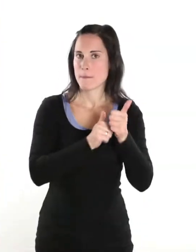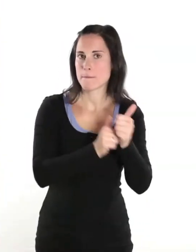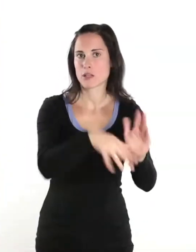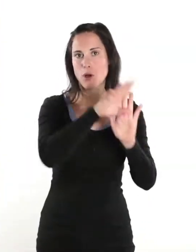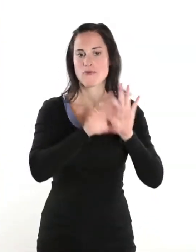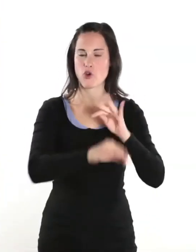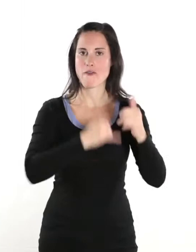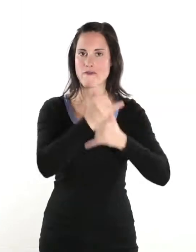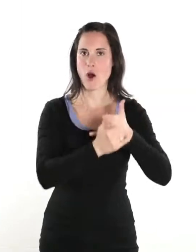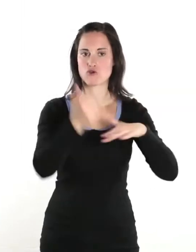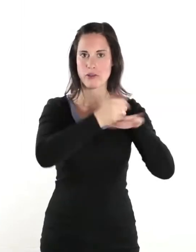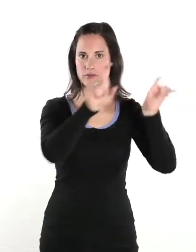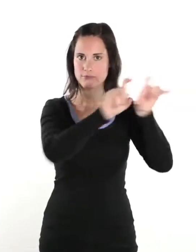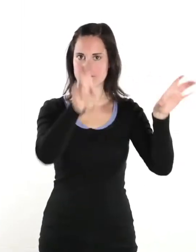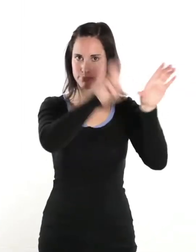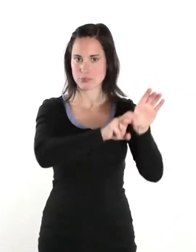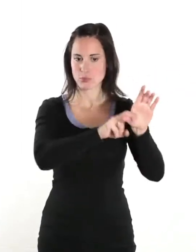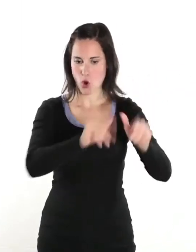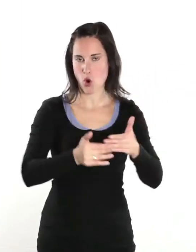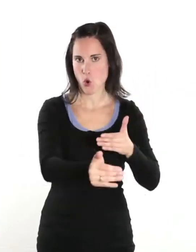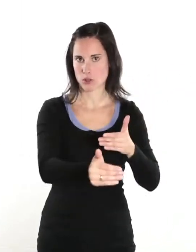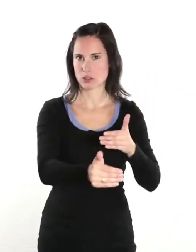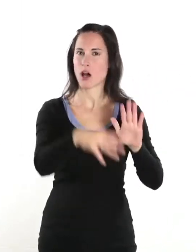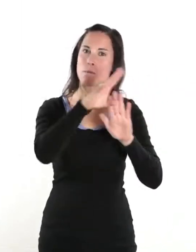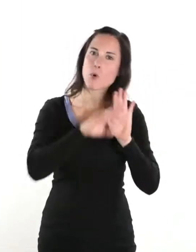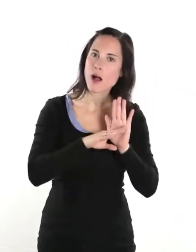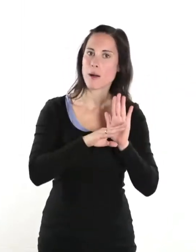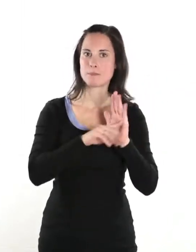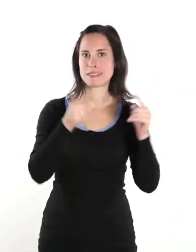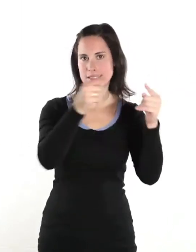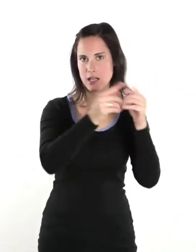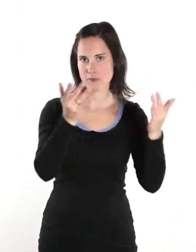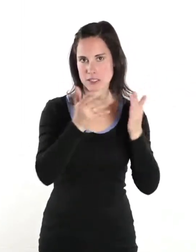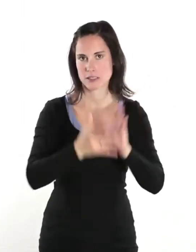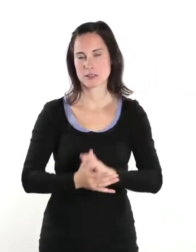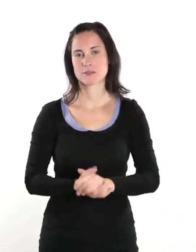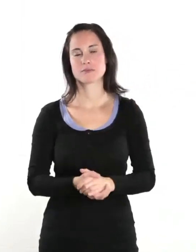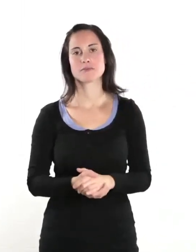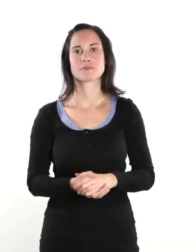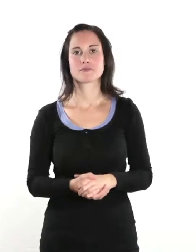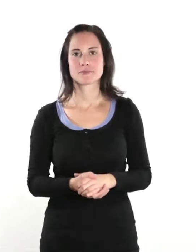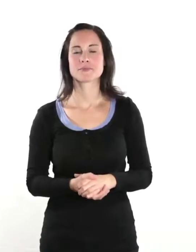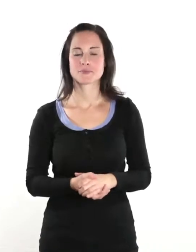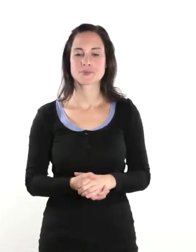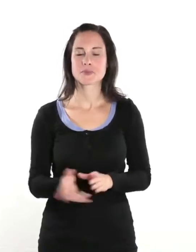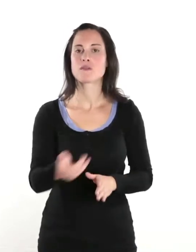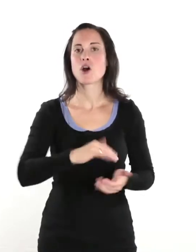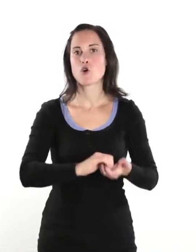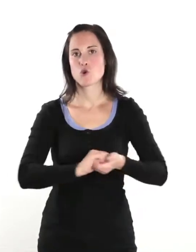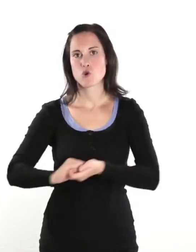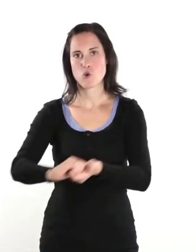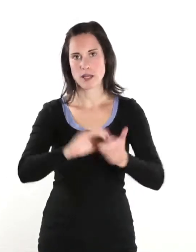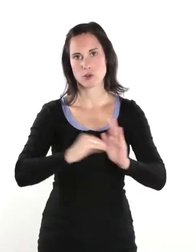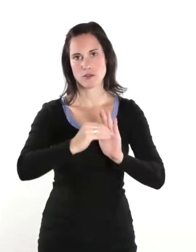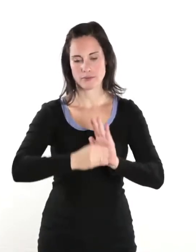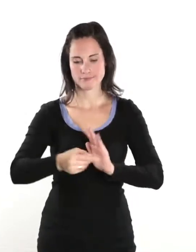Sie starten heute das Mentoring-Programm für weibliche Führungskräfte. Was soll mit dem Programm erreicht werden? Wir haben uns